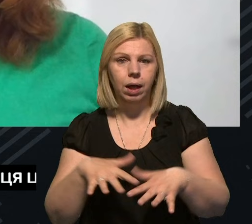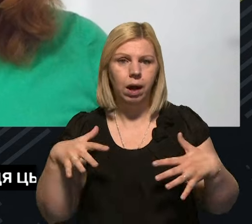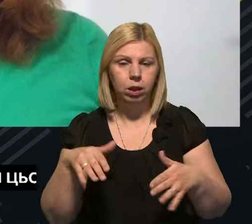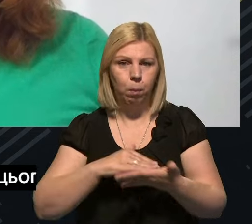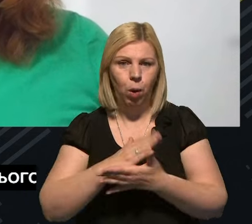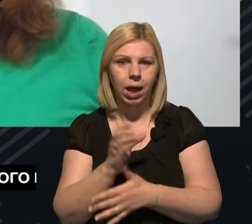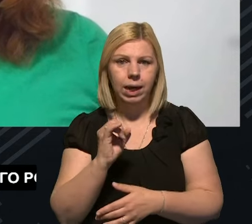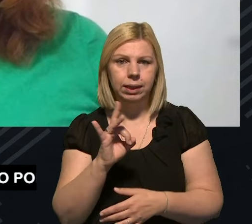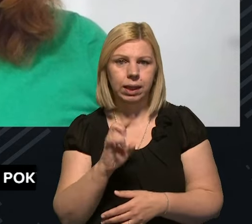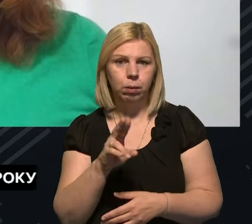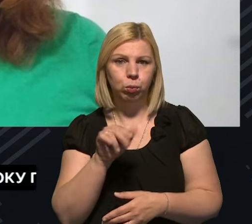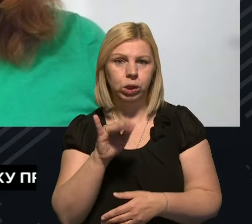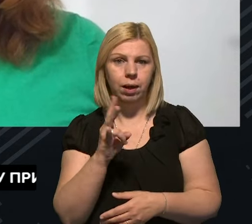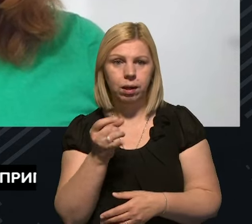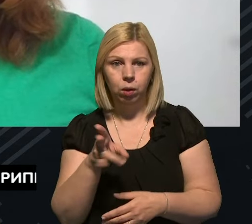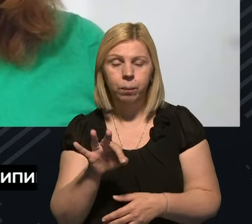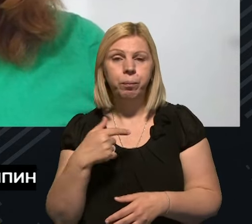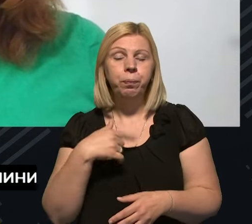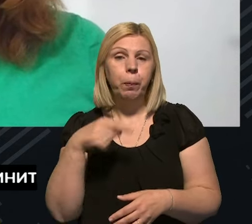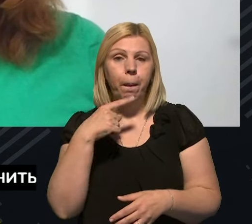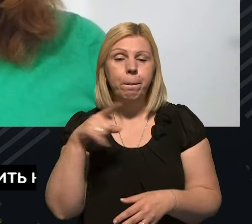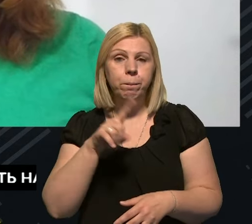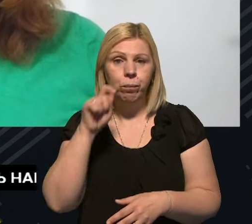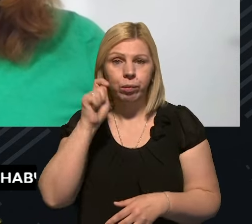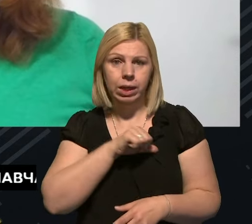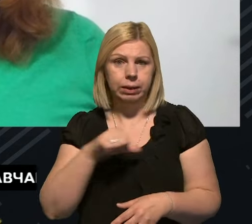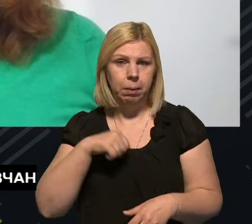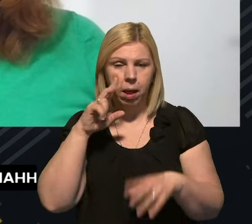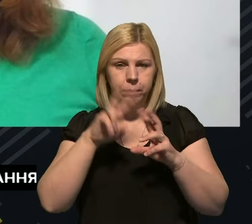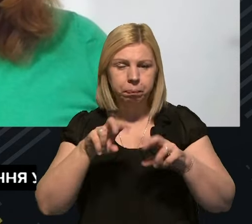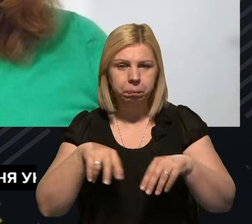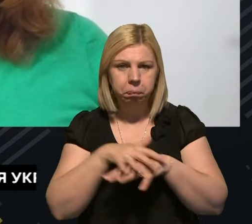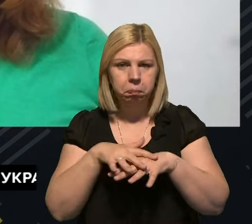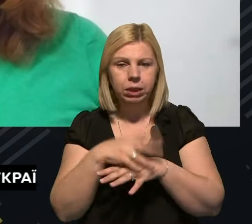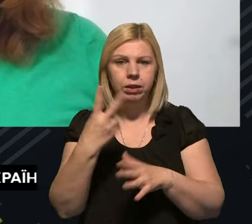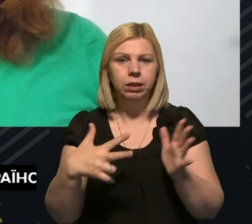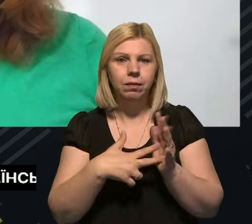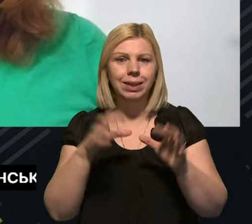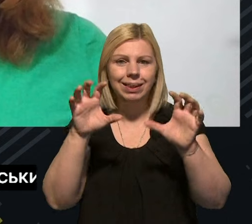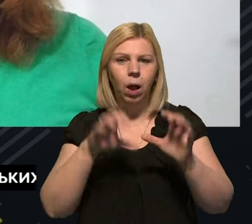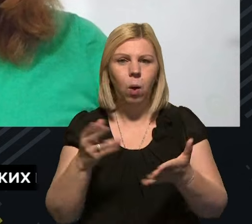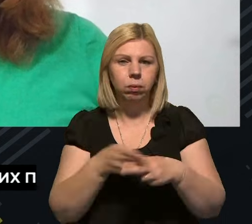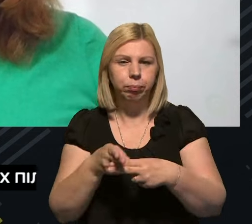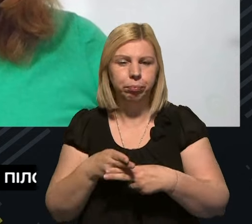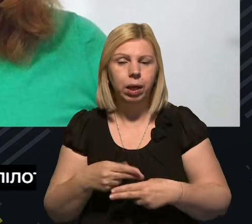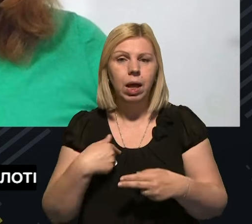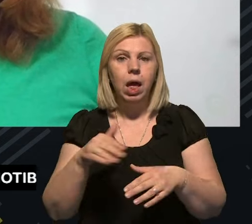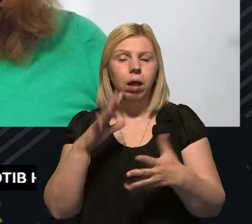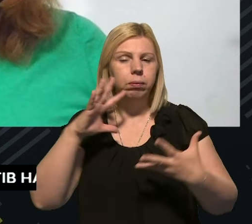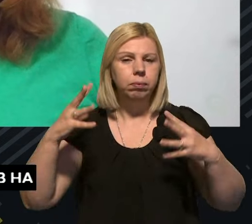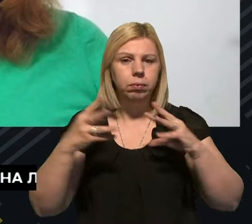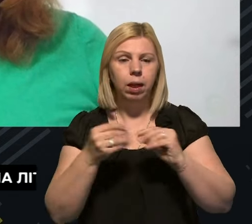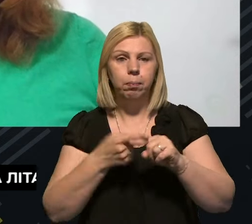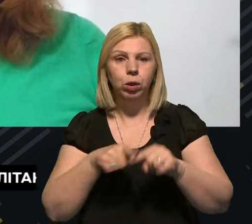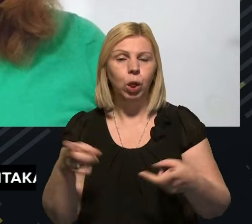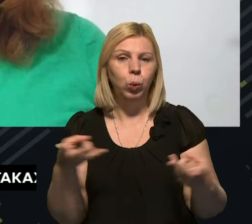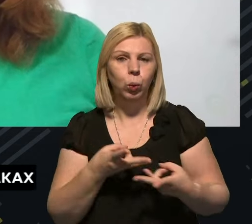політики Арсеній Пушкаренко зазначив, що Україна сама проаналізувала 28 тисяч законодавчих актів і відійшла висновок про те,